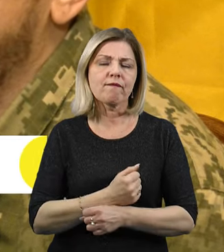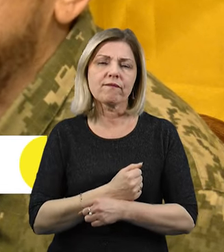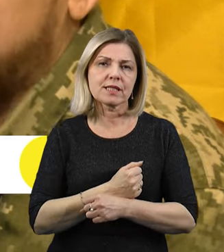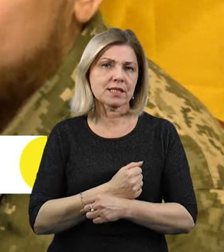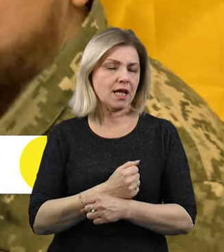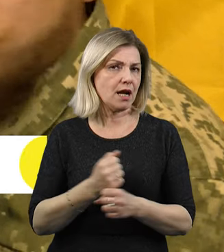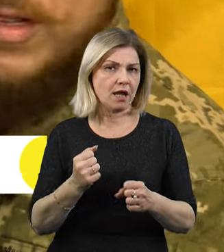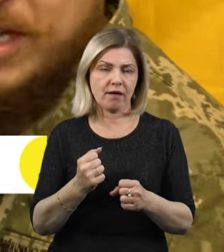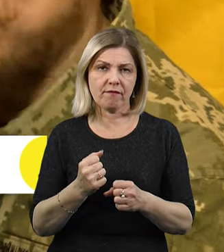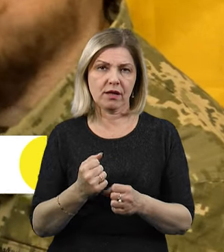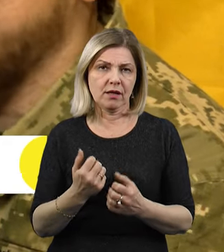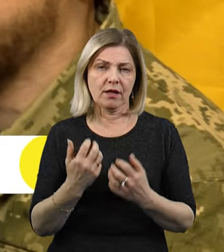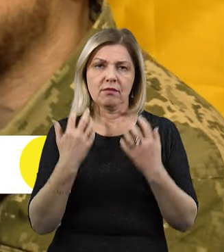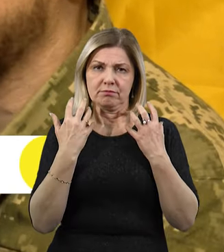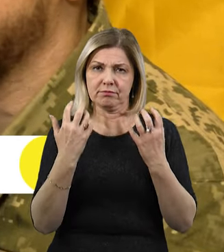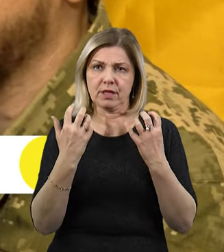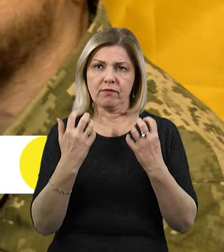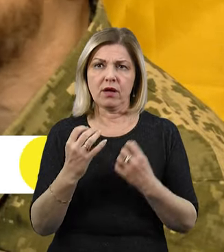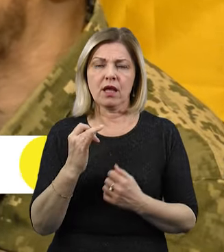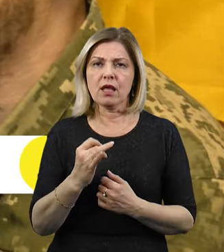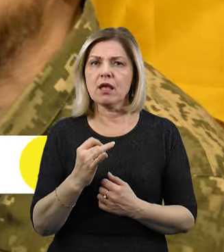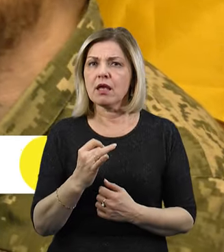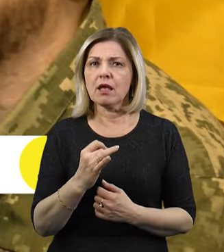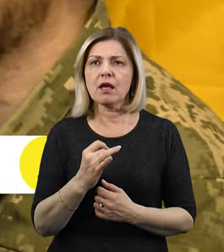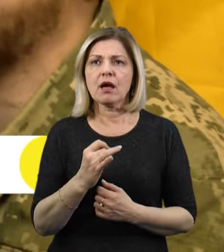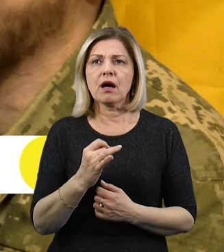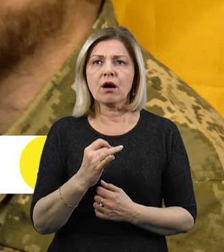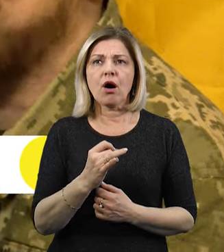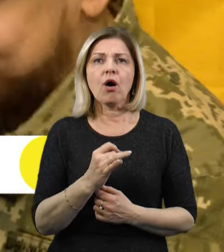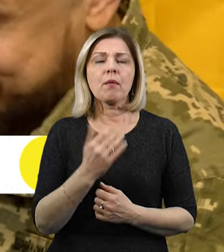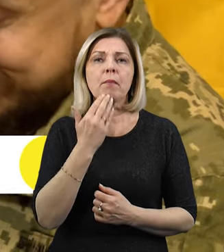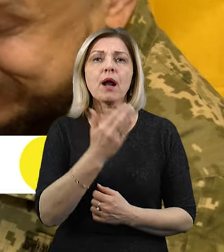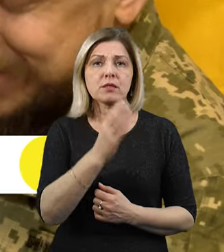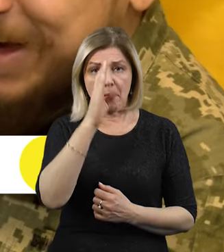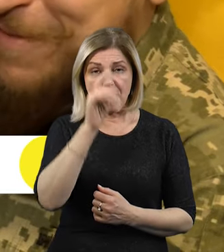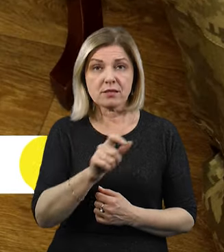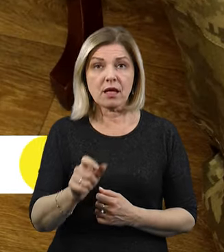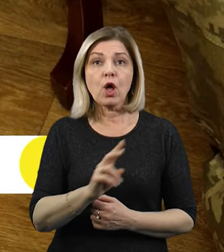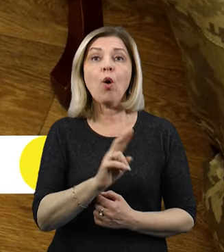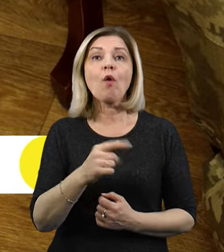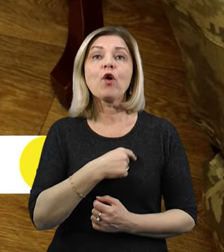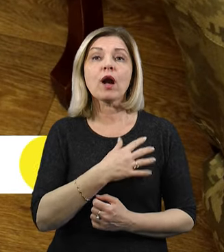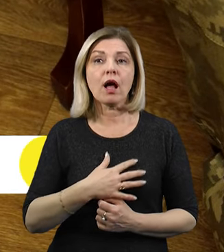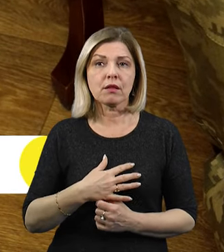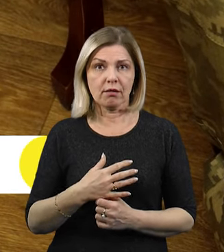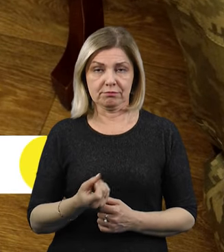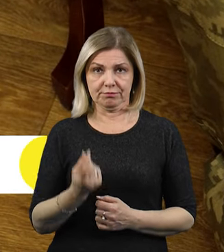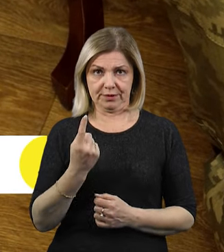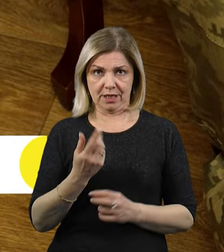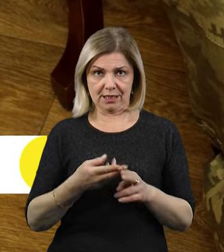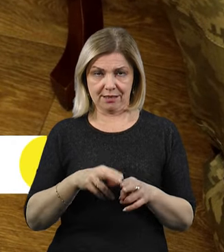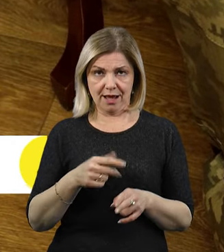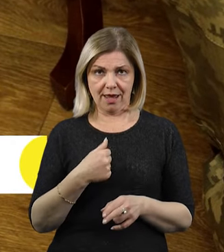думаю. І такий ще голос, крепко виматюкався, кажу, хто пацаникаво ранило, дивлюся, я, Хлопці теж дуже мужні,